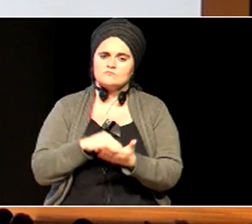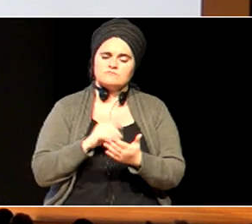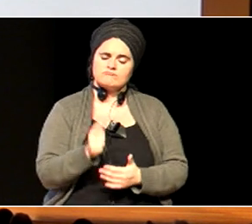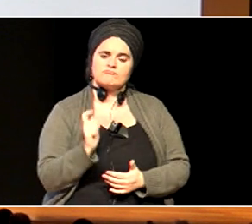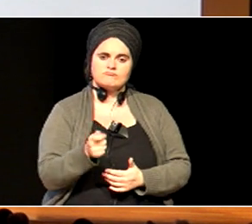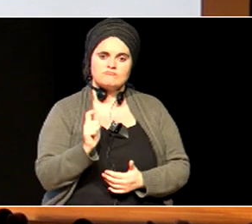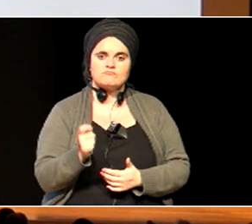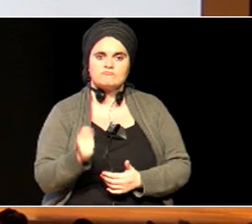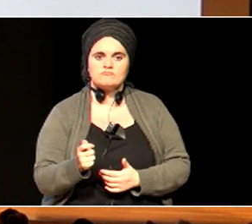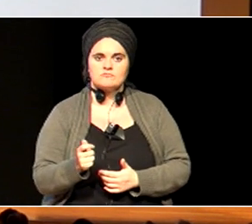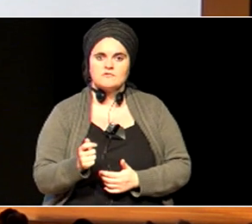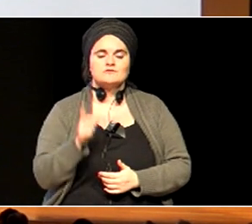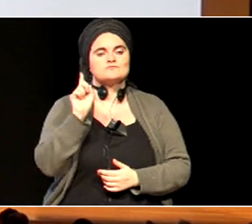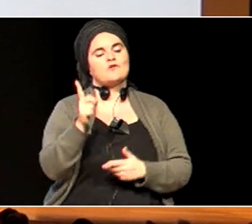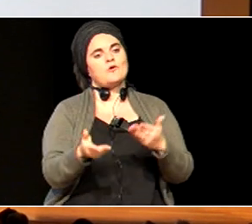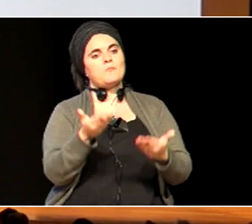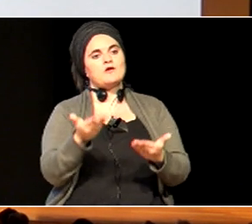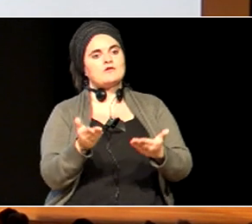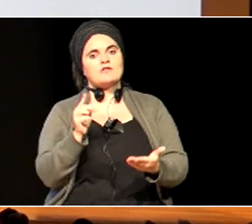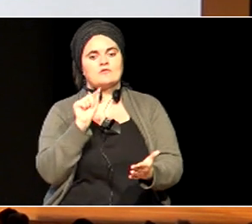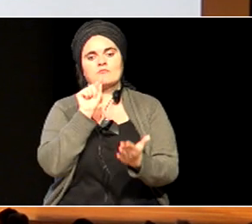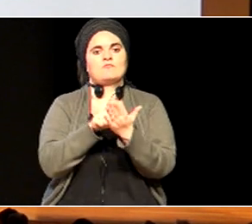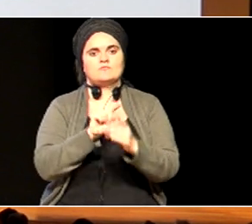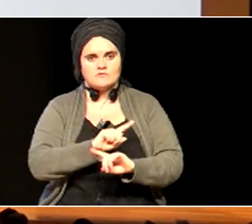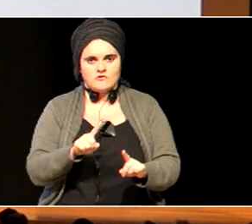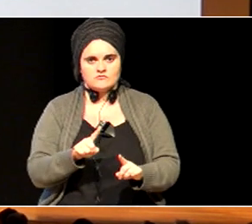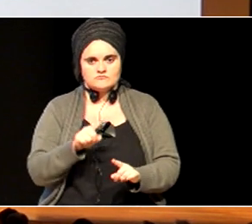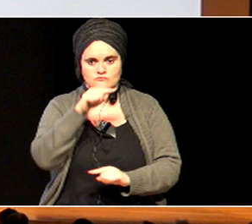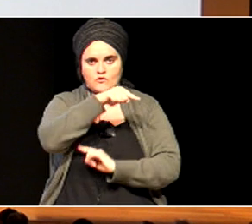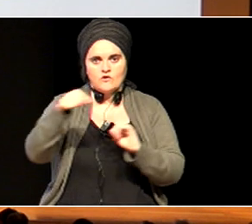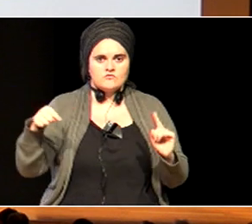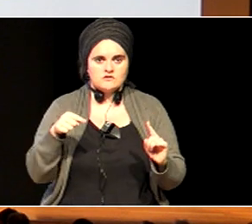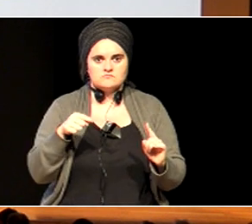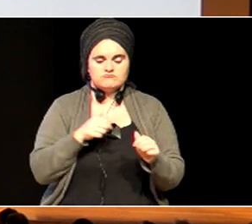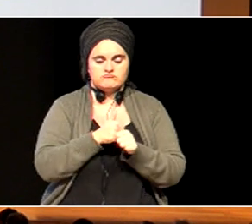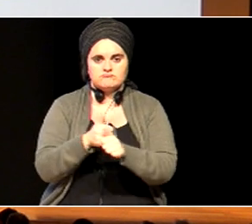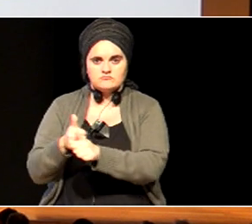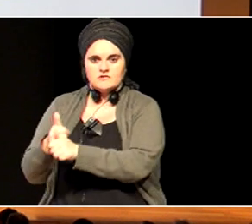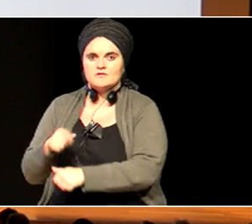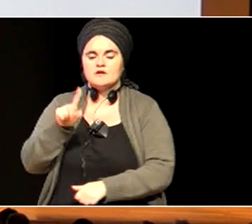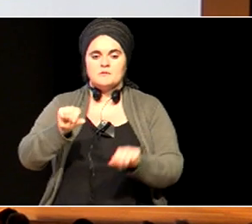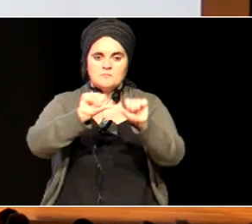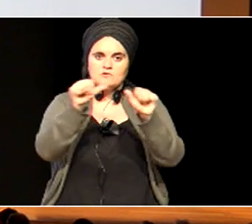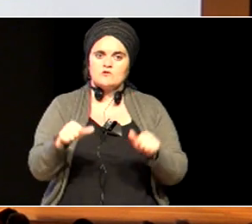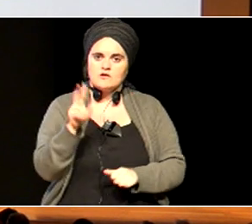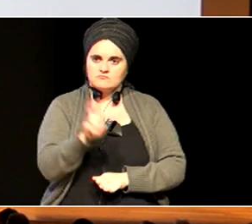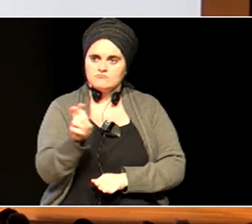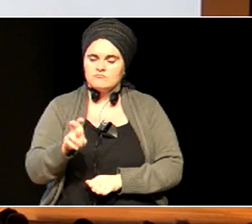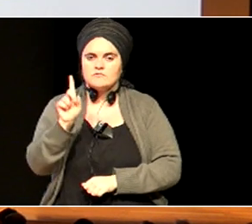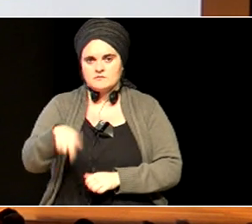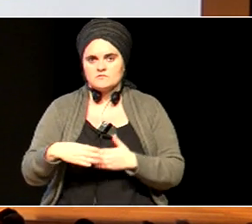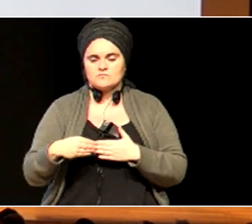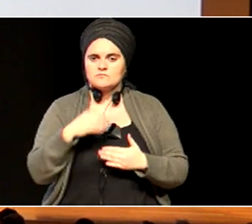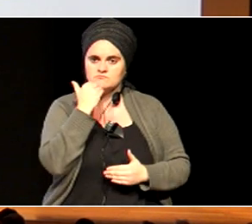da, ez da usten bakarrik, ebaluaziorako, gero, metodologia, eraginak, erabiltzen dira, eta, bat ez be,